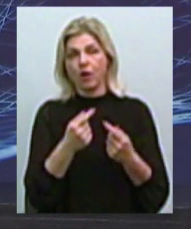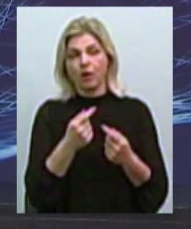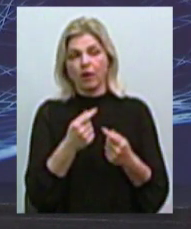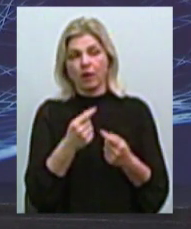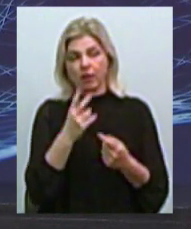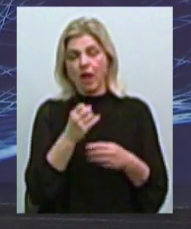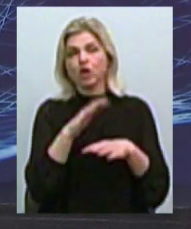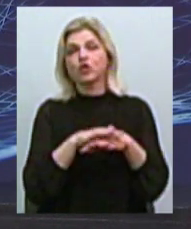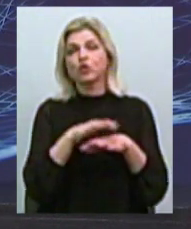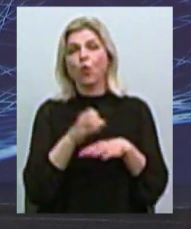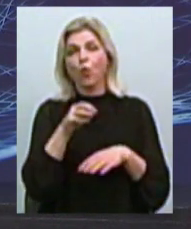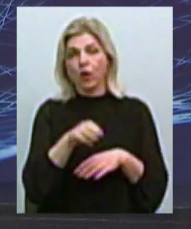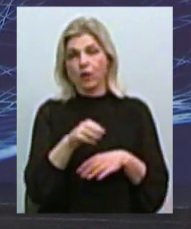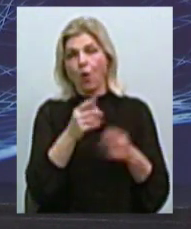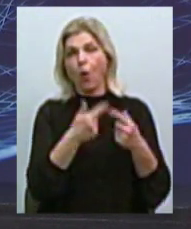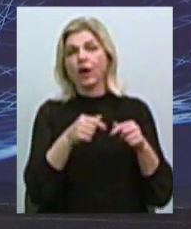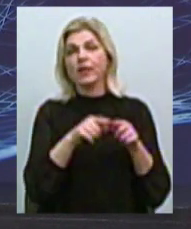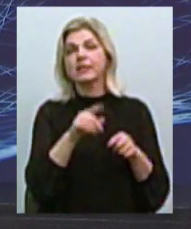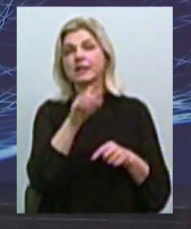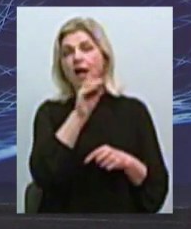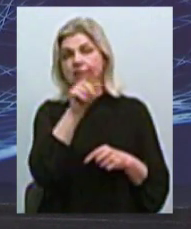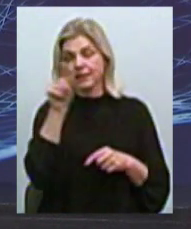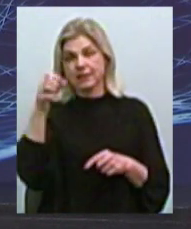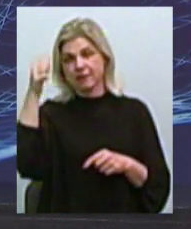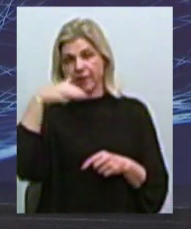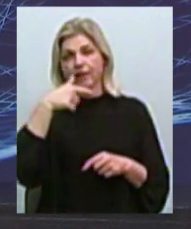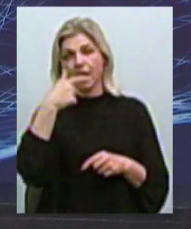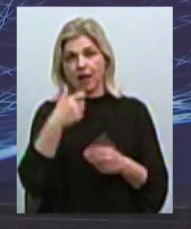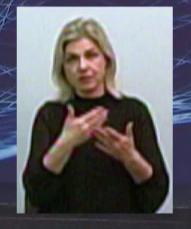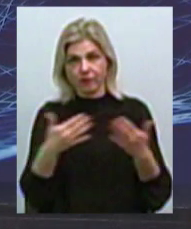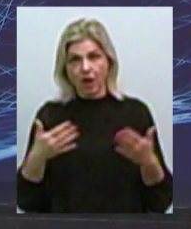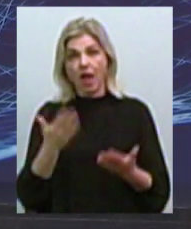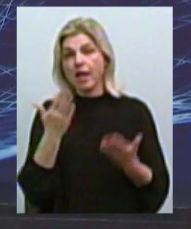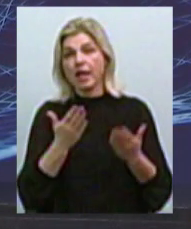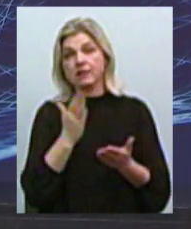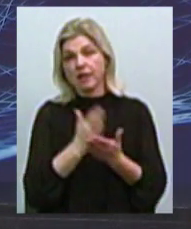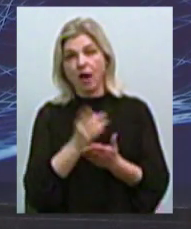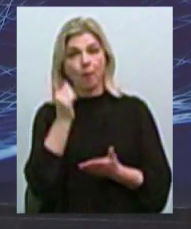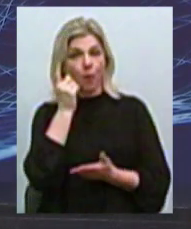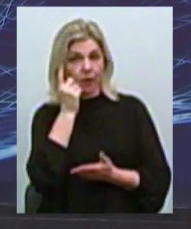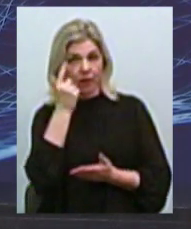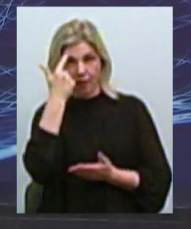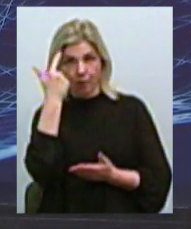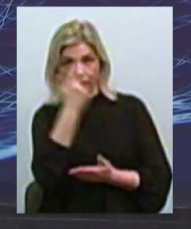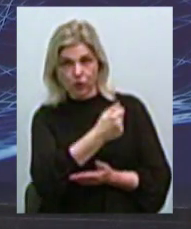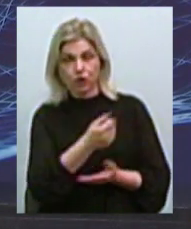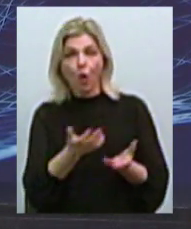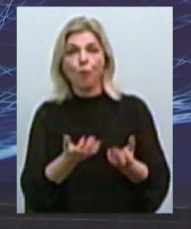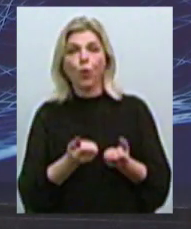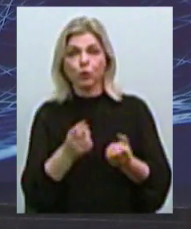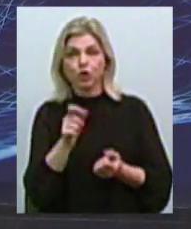расчетные счета організації. О чому при наличі мобільного телефона извіщаються получателі